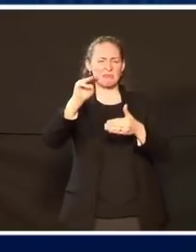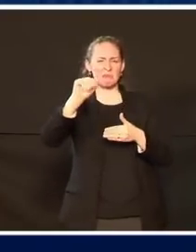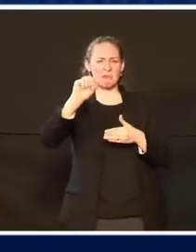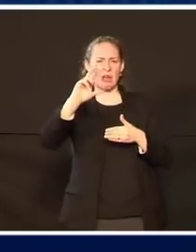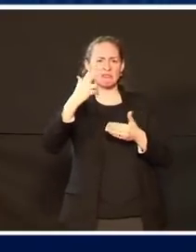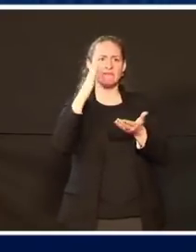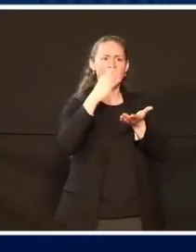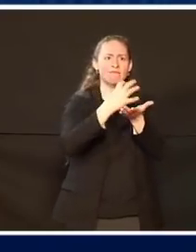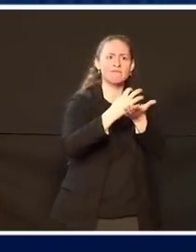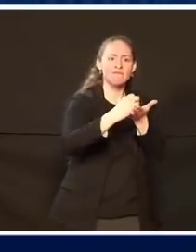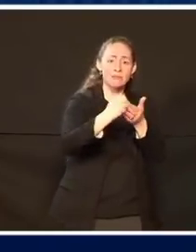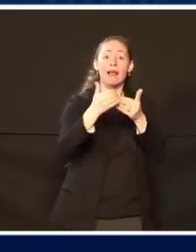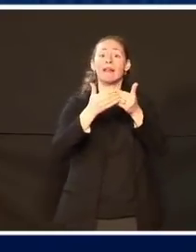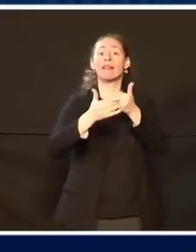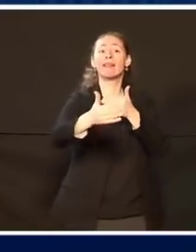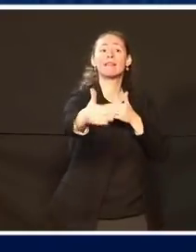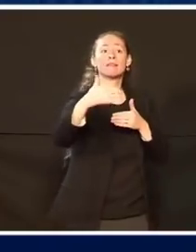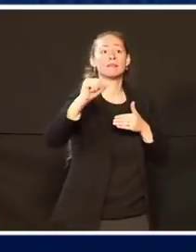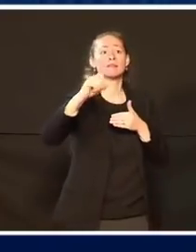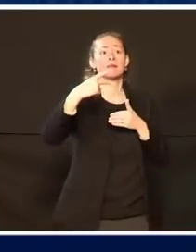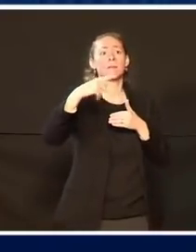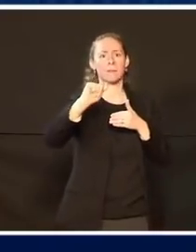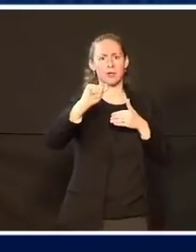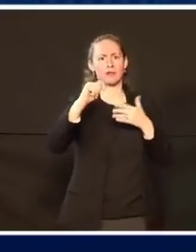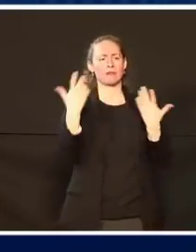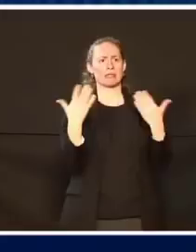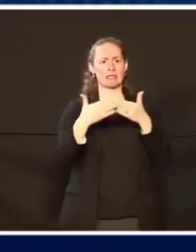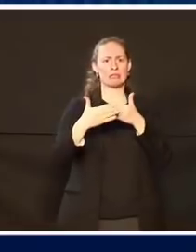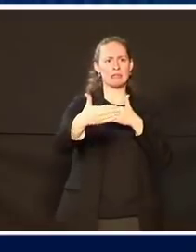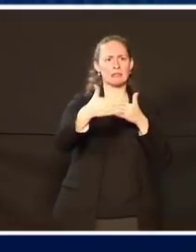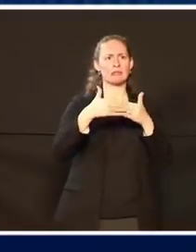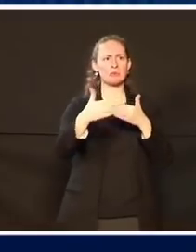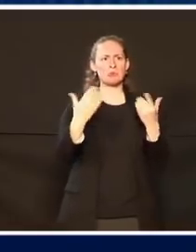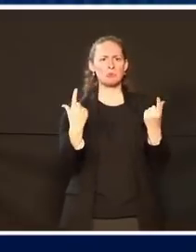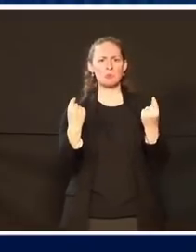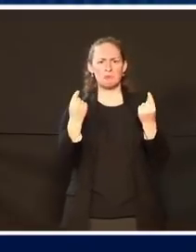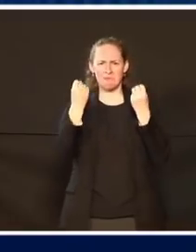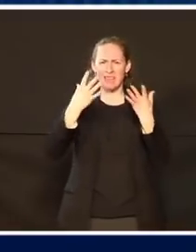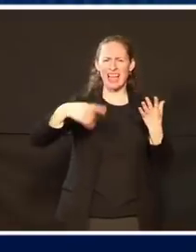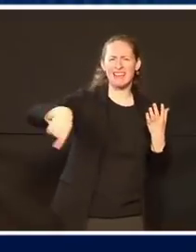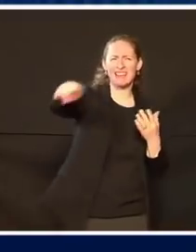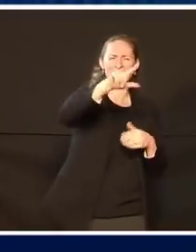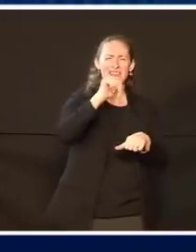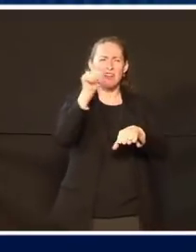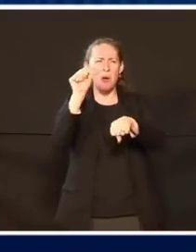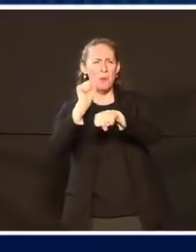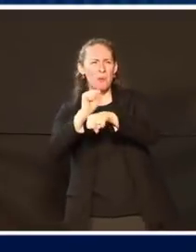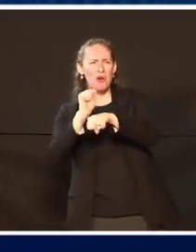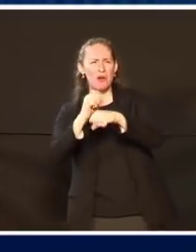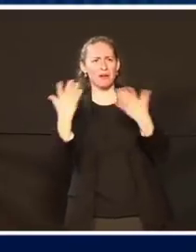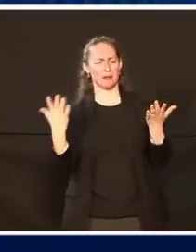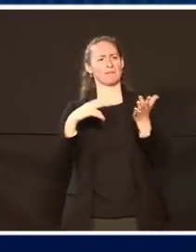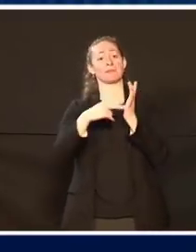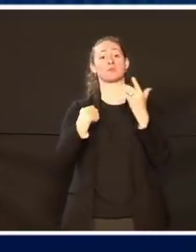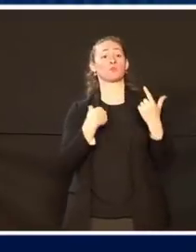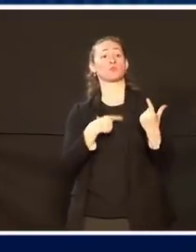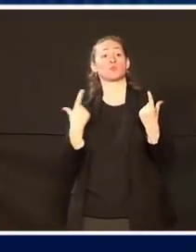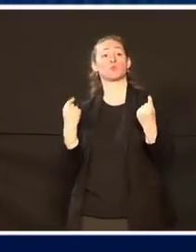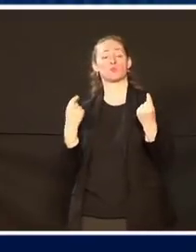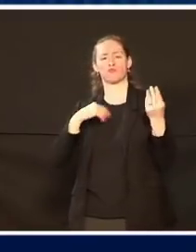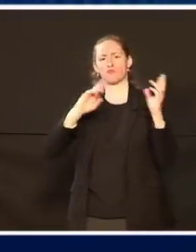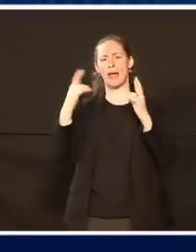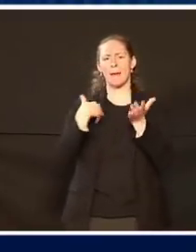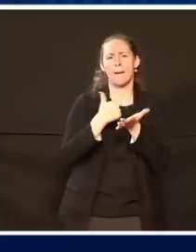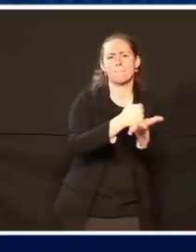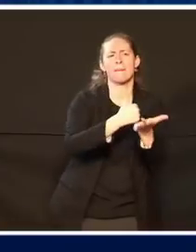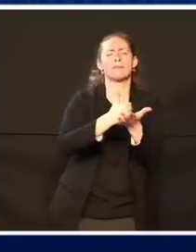September dieses Jahres. Denn wir werden immer noch eine hohe Arbeitslosigkeit haben. Es hilft kleinen Unternehmen,